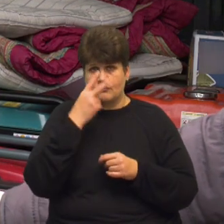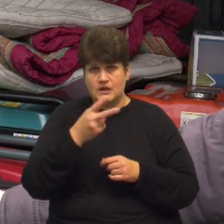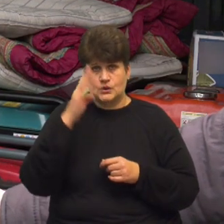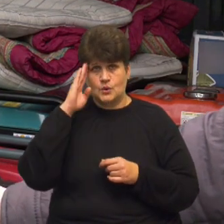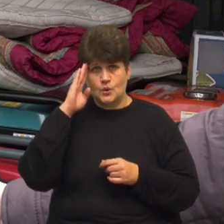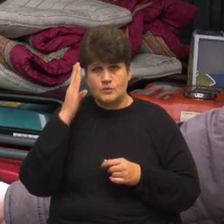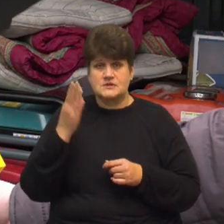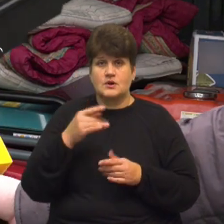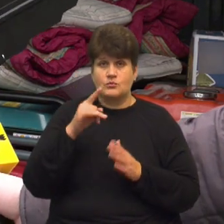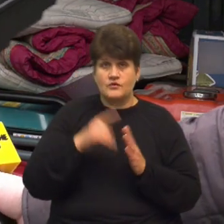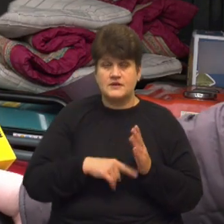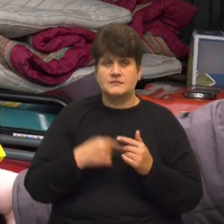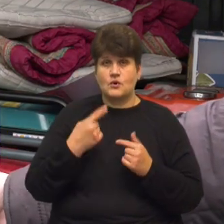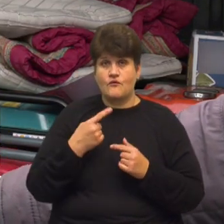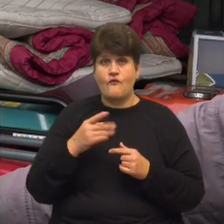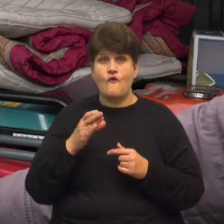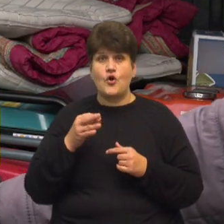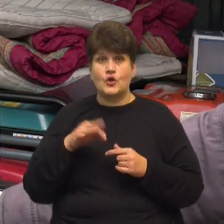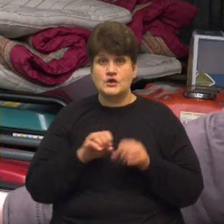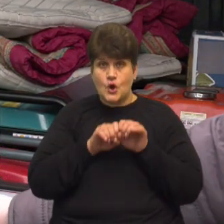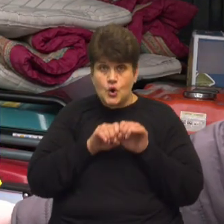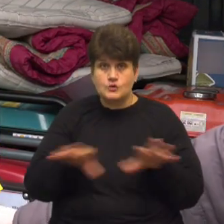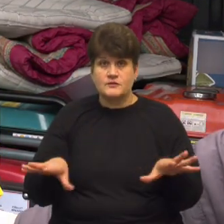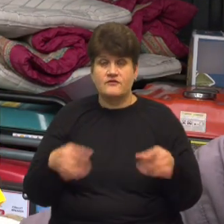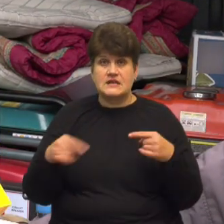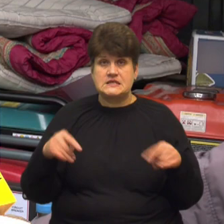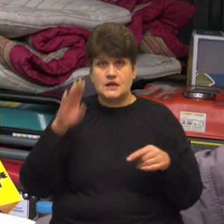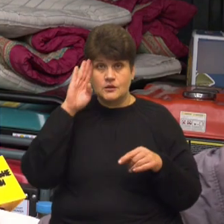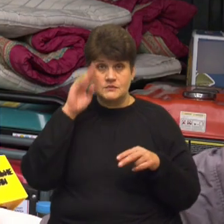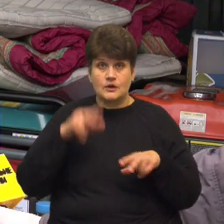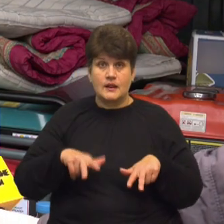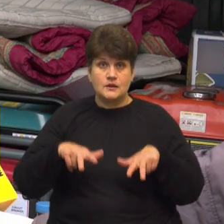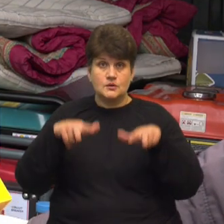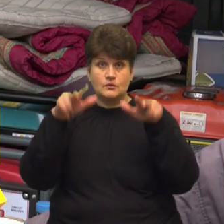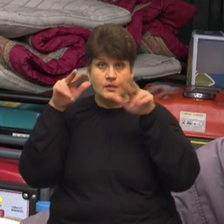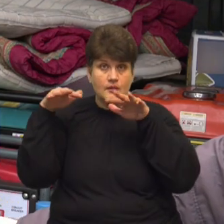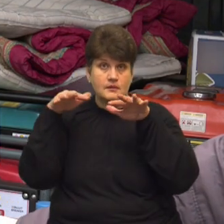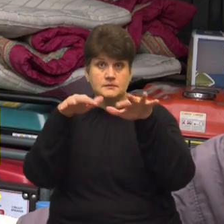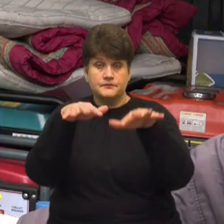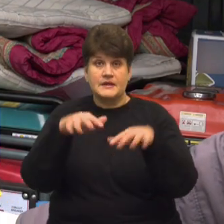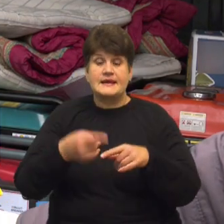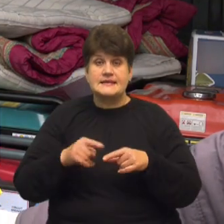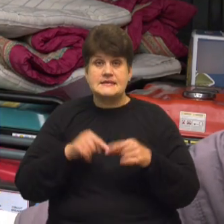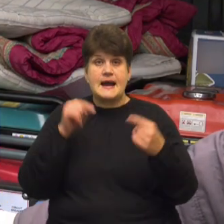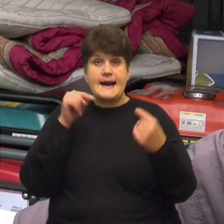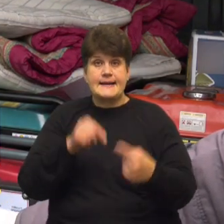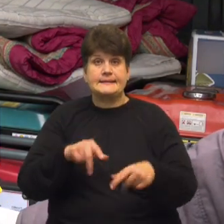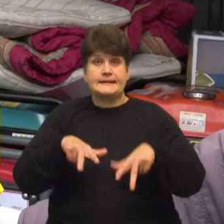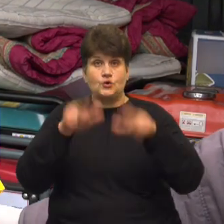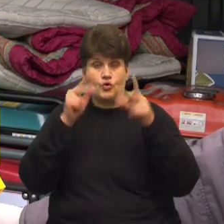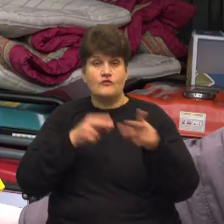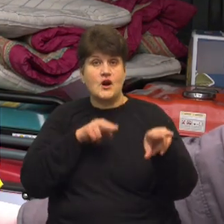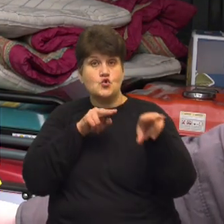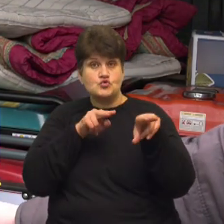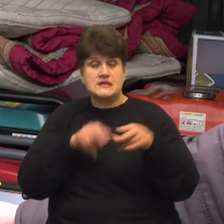повірте, що, як вони мені кажуть, Володя, розбігаємося в різні сторони, коли летять дрони. І ця антидронова рушниця, думаю, допоможе не